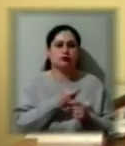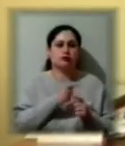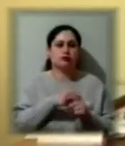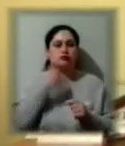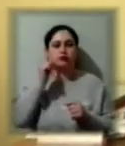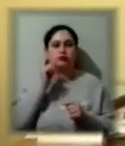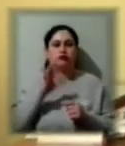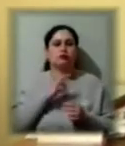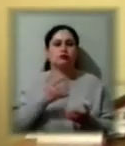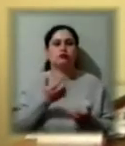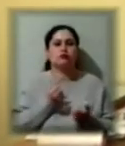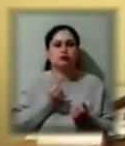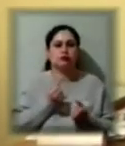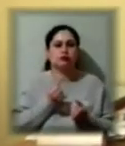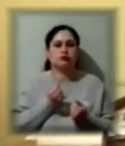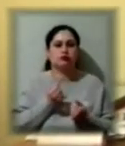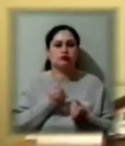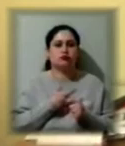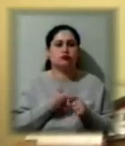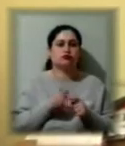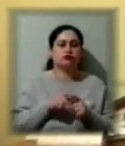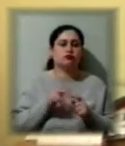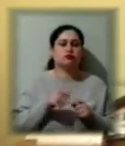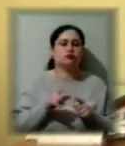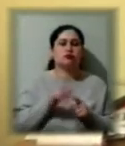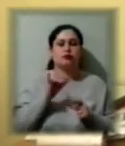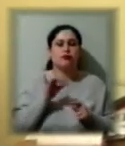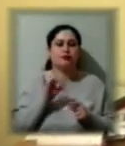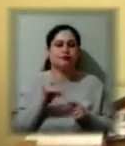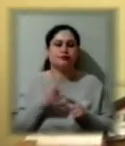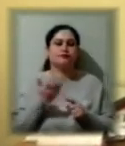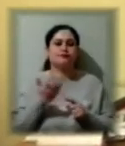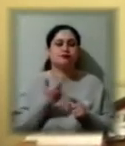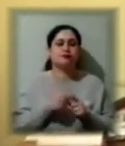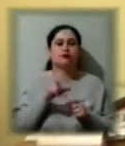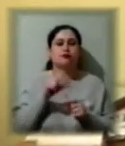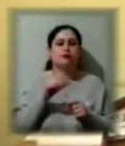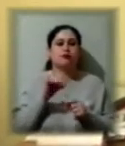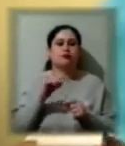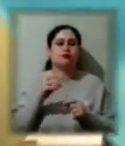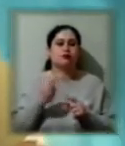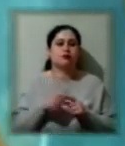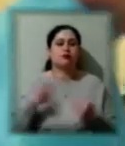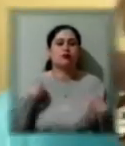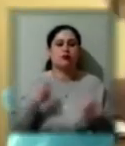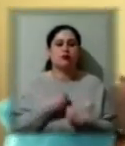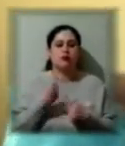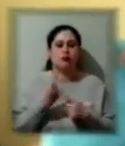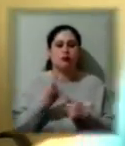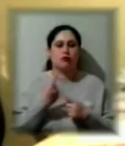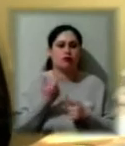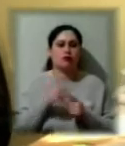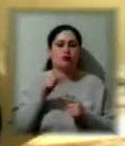цей набір, який складається з халатів, одноразових халатів, я вам зараз